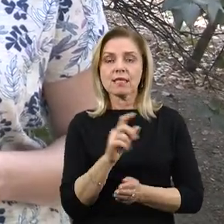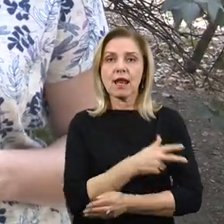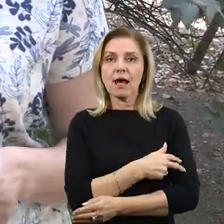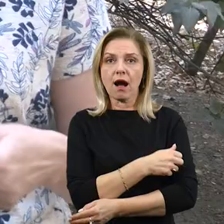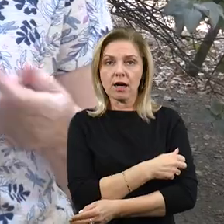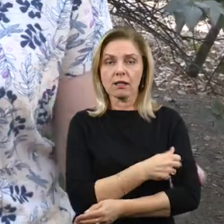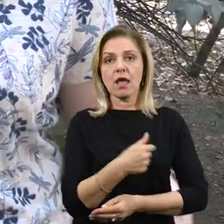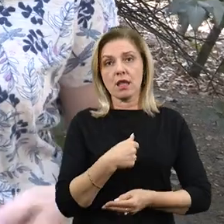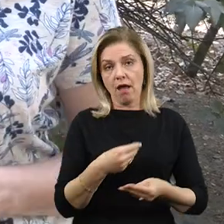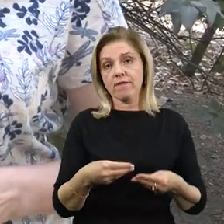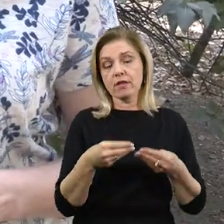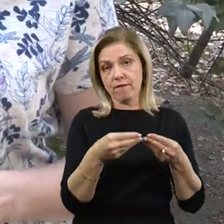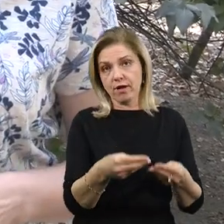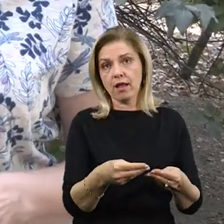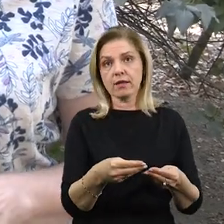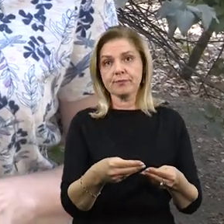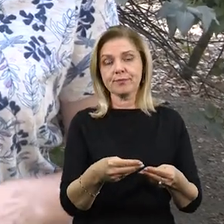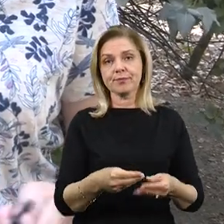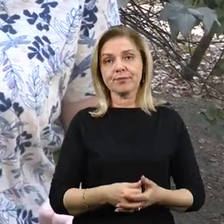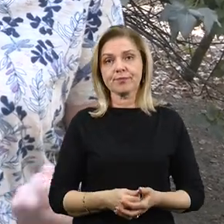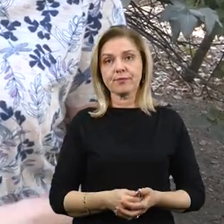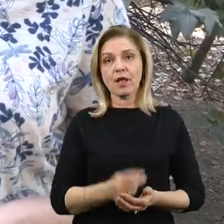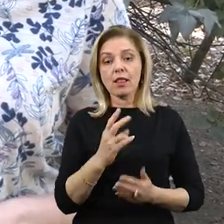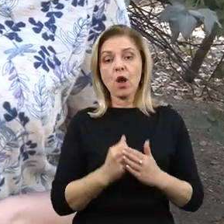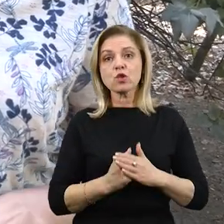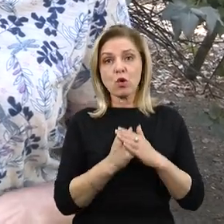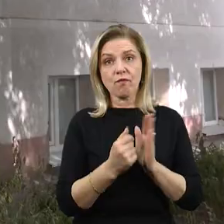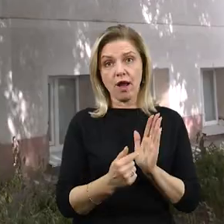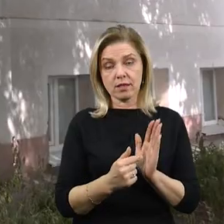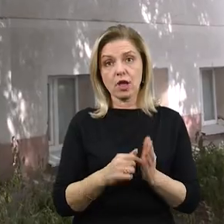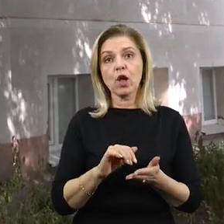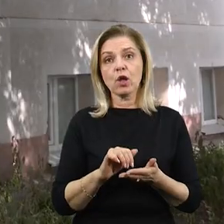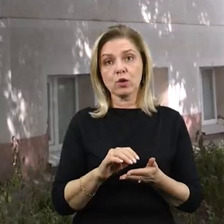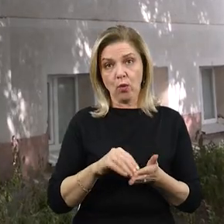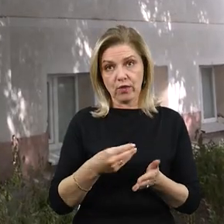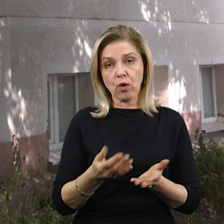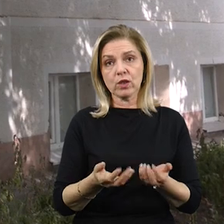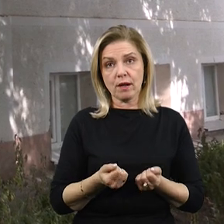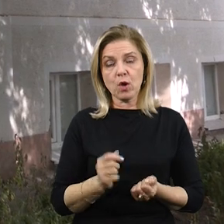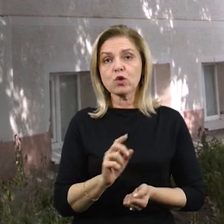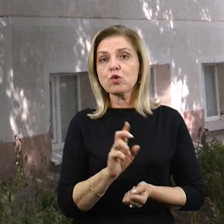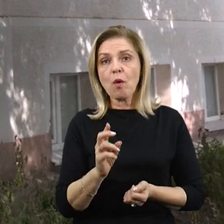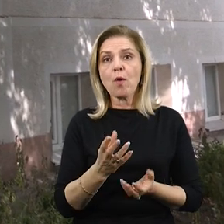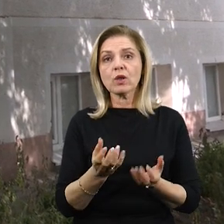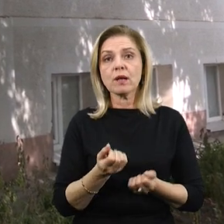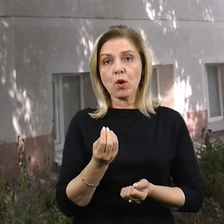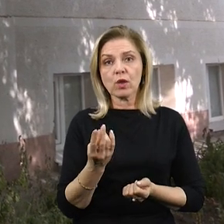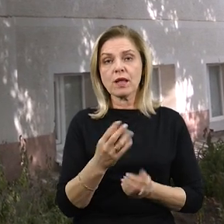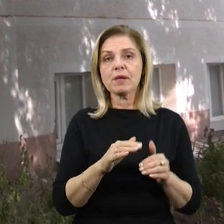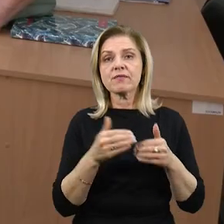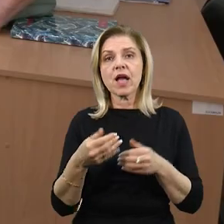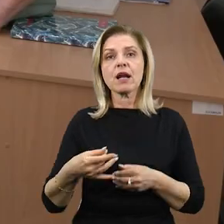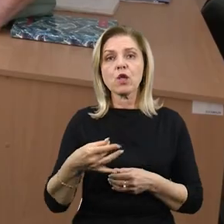віддавала. І на основанні цього я отримала. Аби отримати гроші, треба звернутися до районних